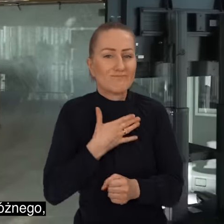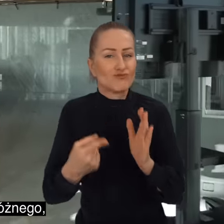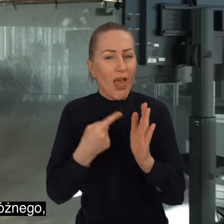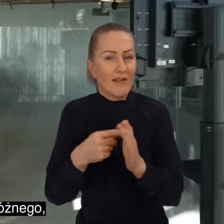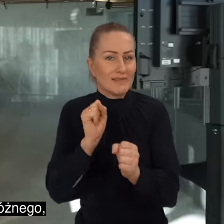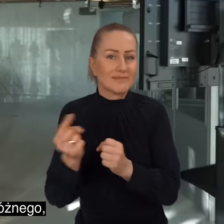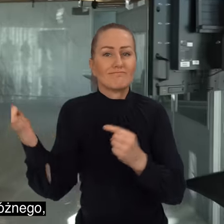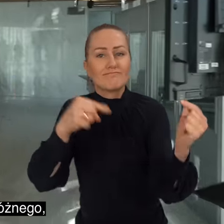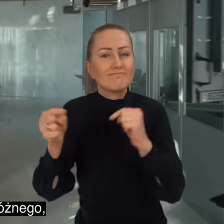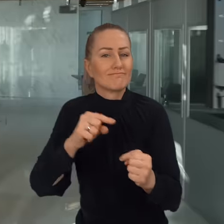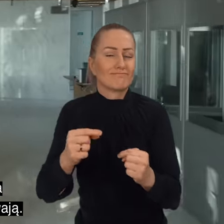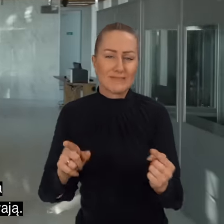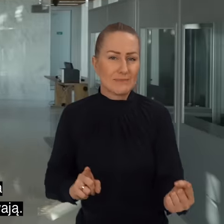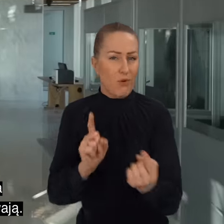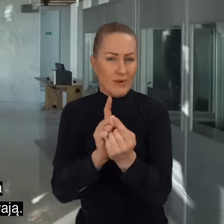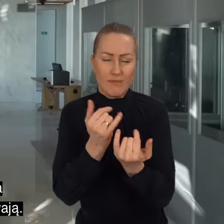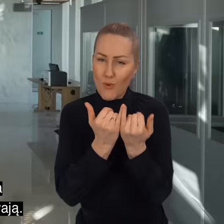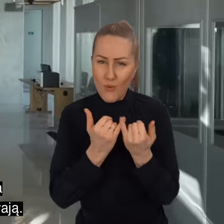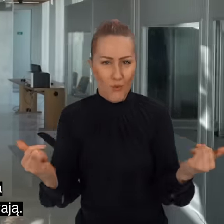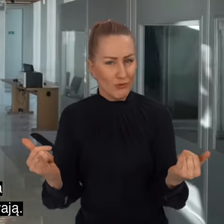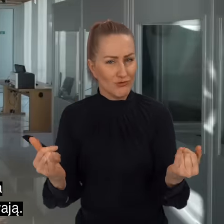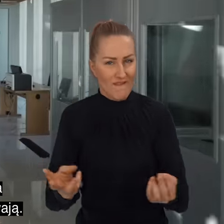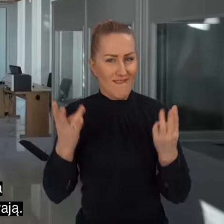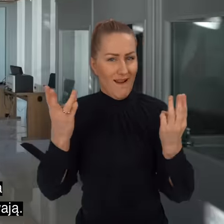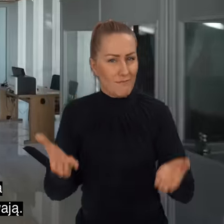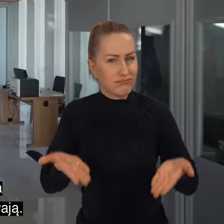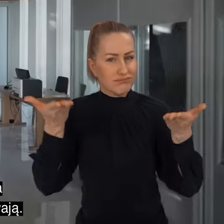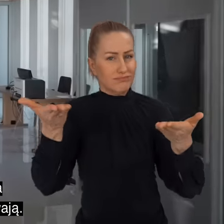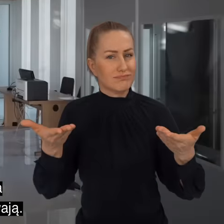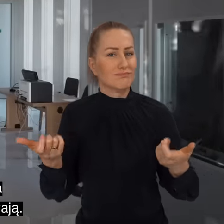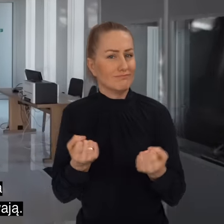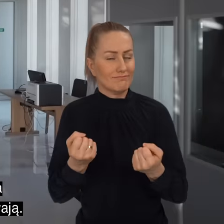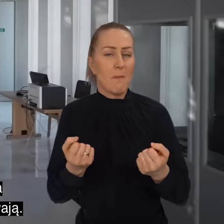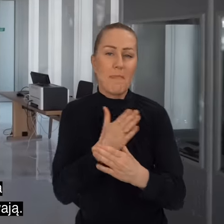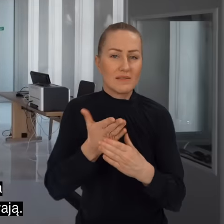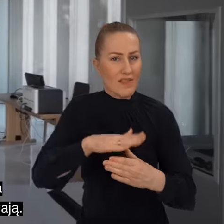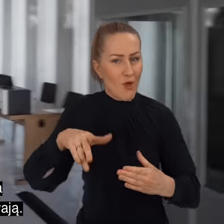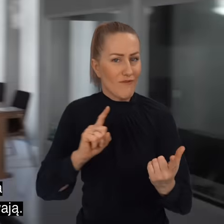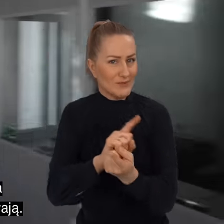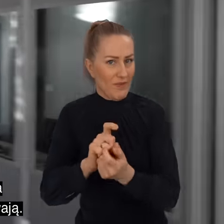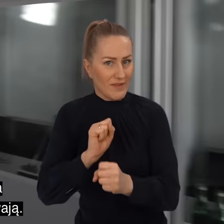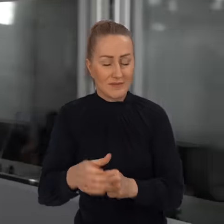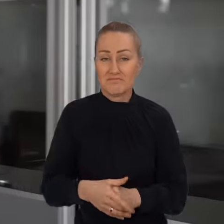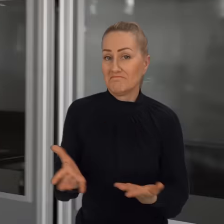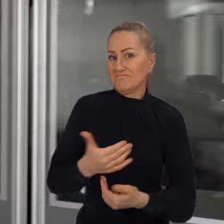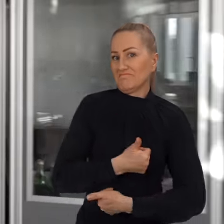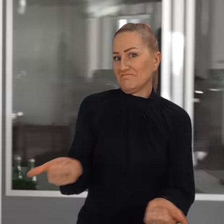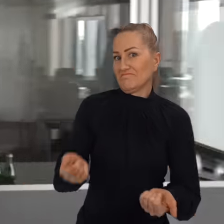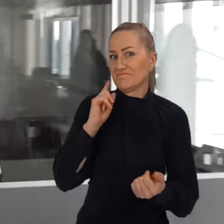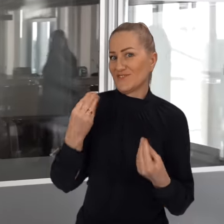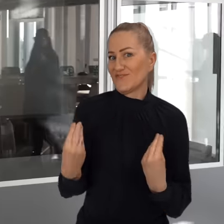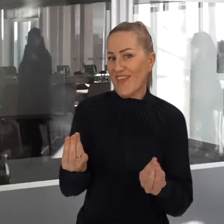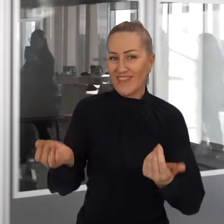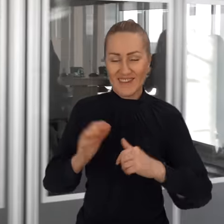dość często różnego wysokiej klasy spotkania międzynarodowe się odbywają. No i świetnie.